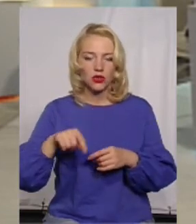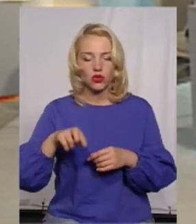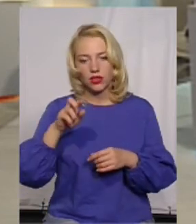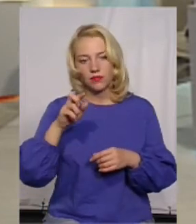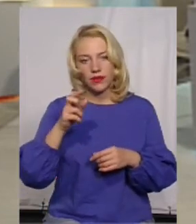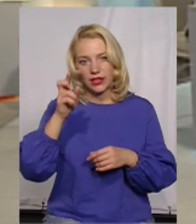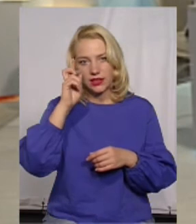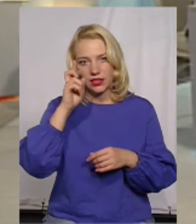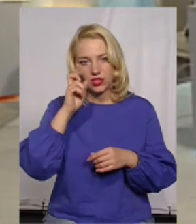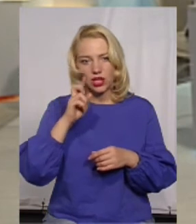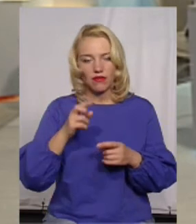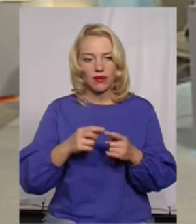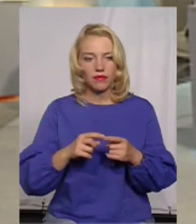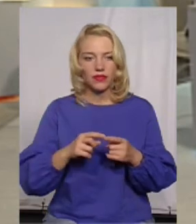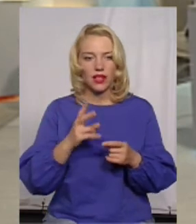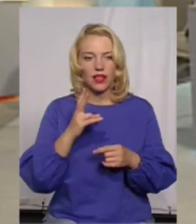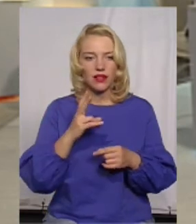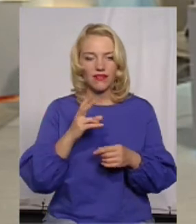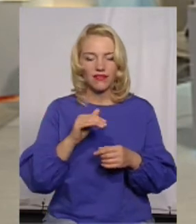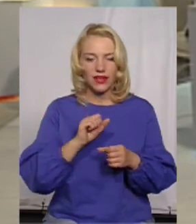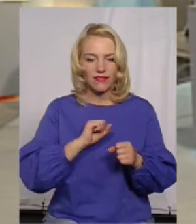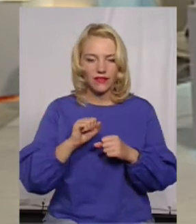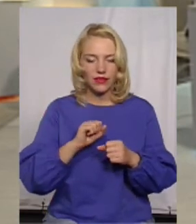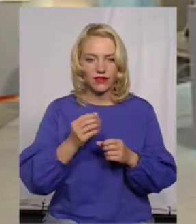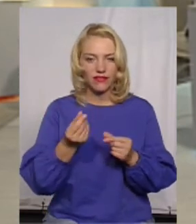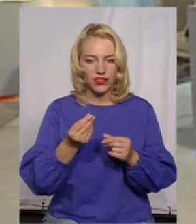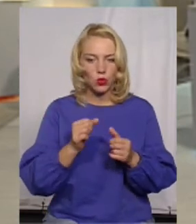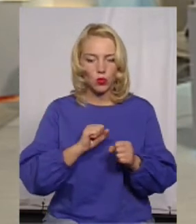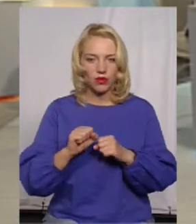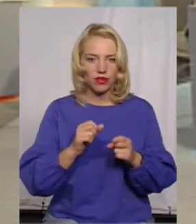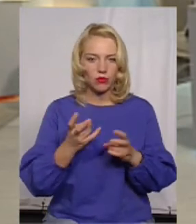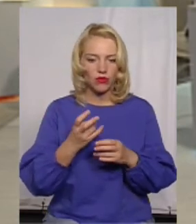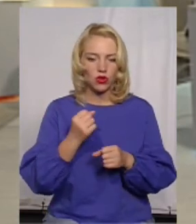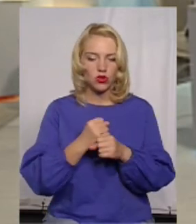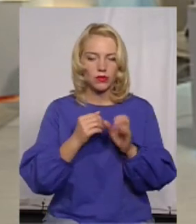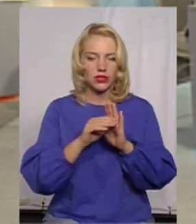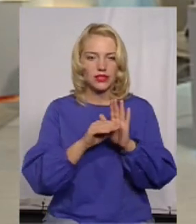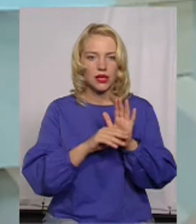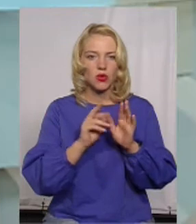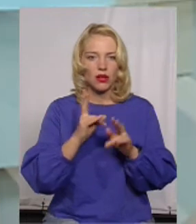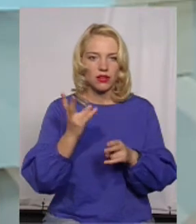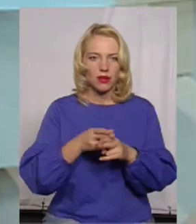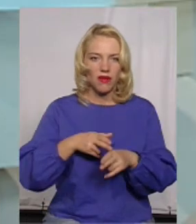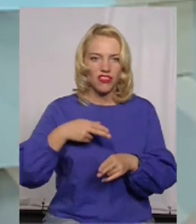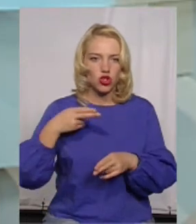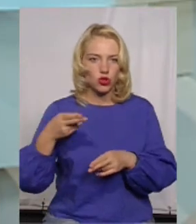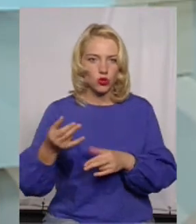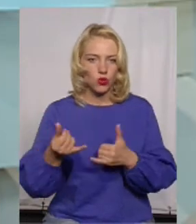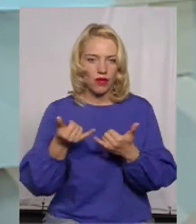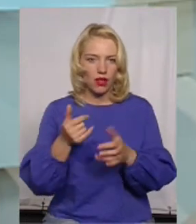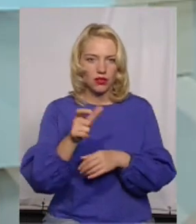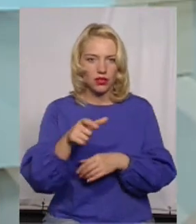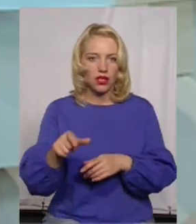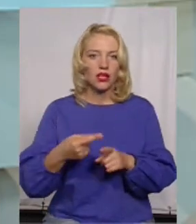державним органам, управлінням соціального захисту, фінуправлінням, потрібно проробити схему, яким чином відшкодувати. Тому що, і для